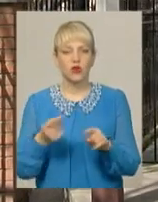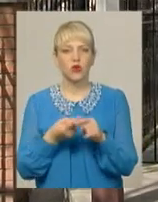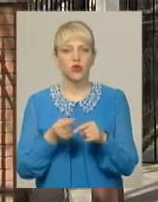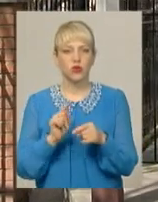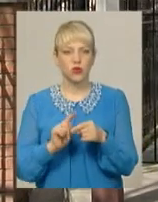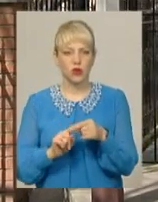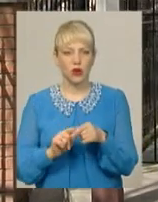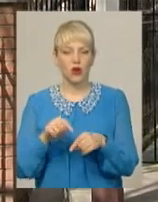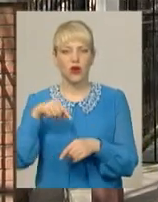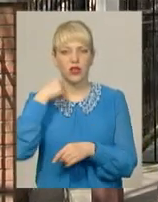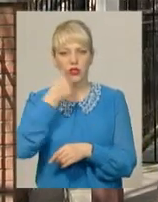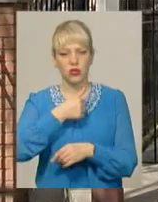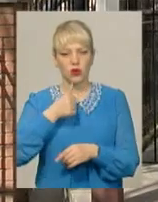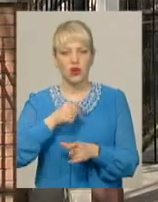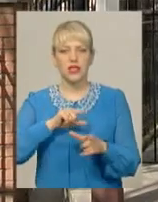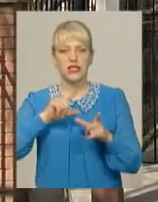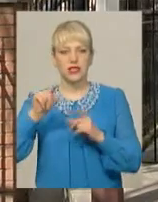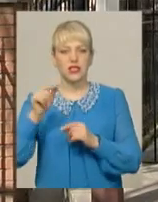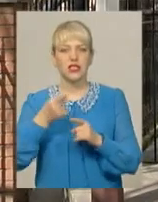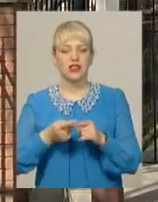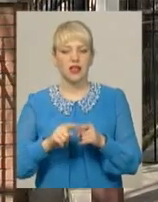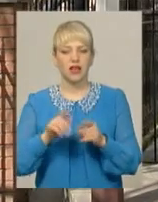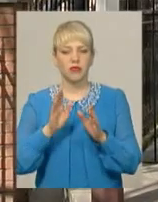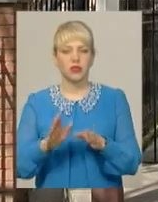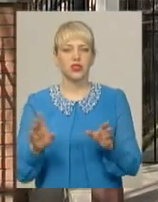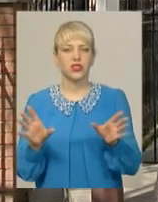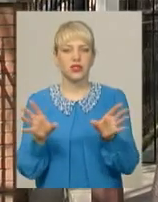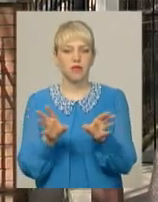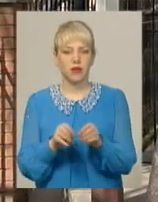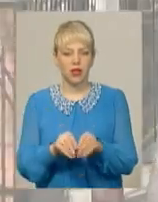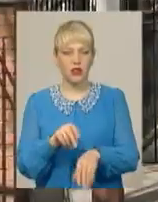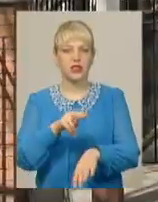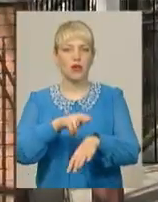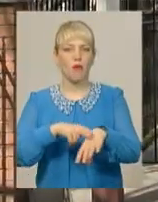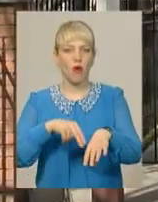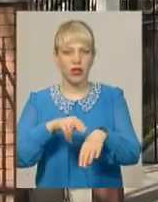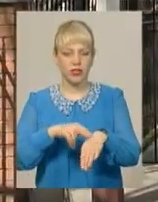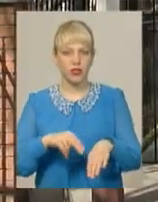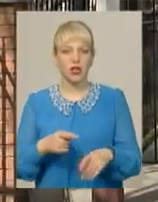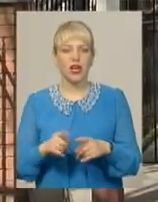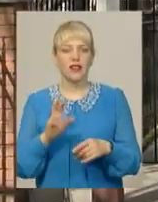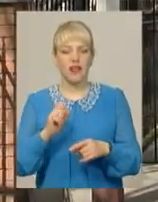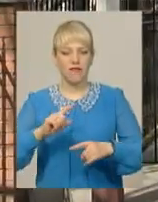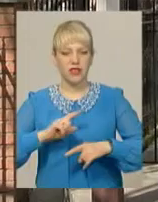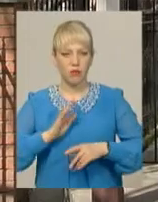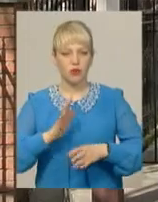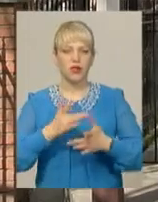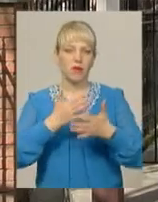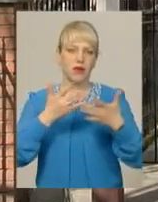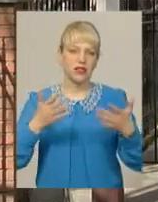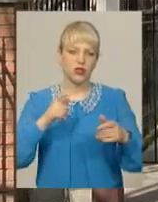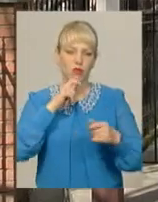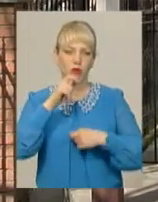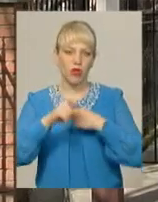Родзинкою цьогорічного заїзду буде те, що він буде відбуватися спільно з патрульною поліцією. На фініші буде без цікавих подарунків.